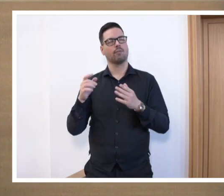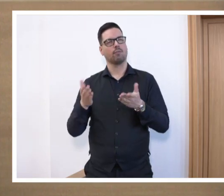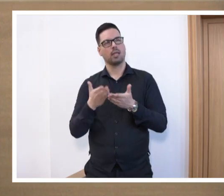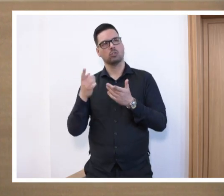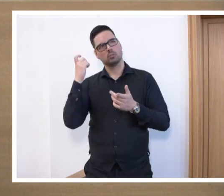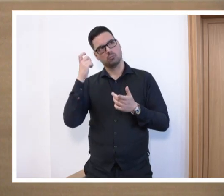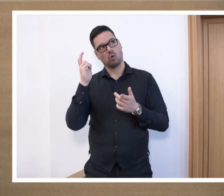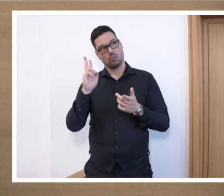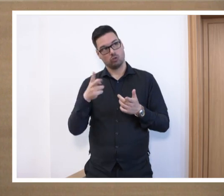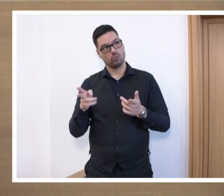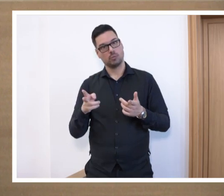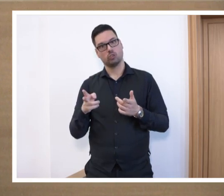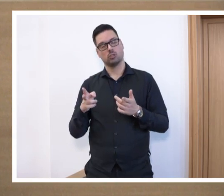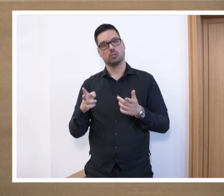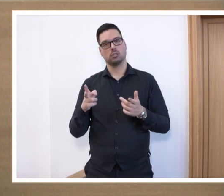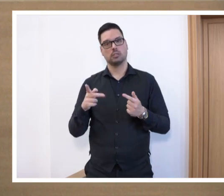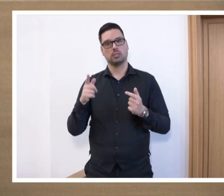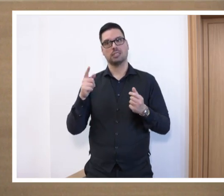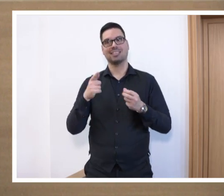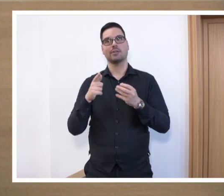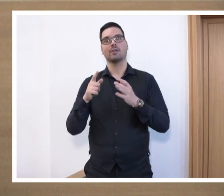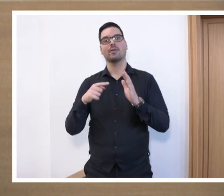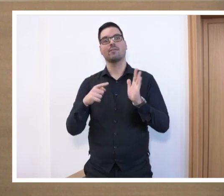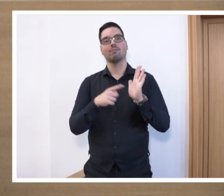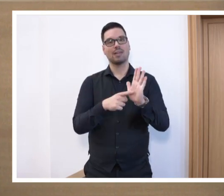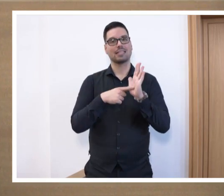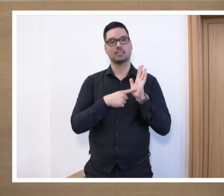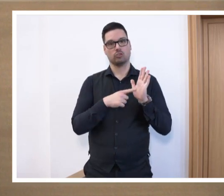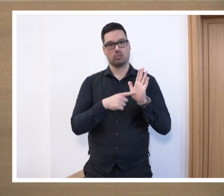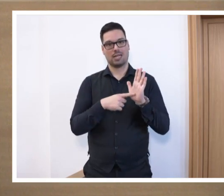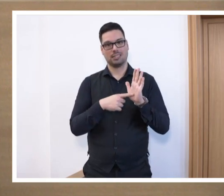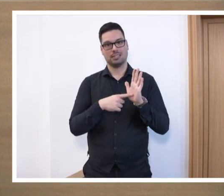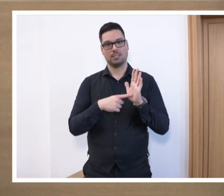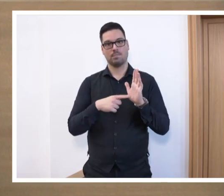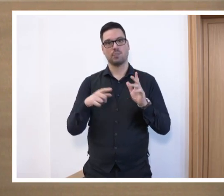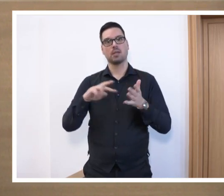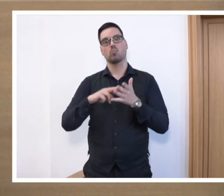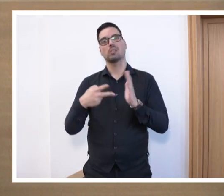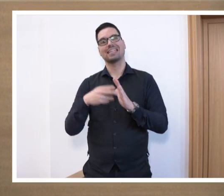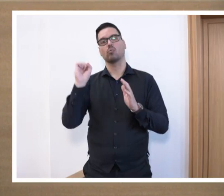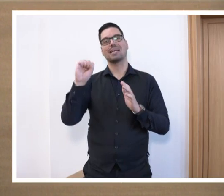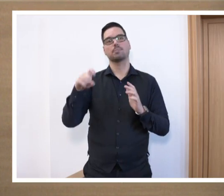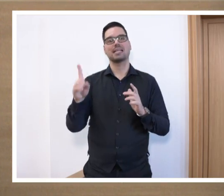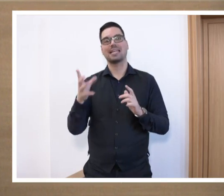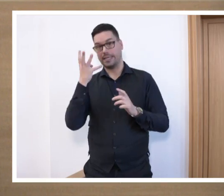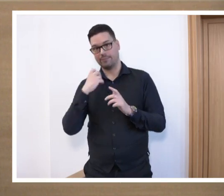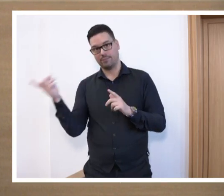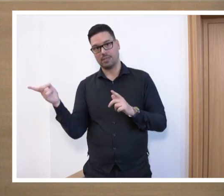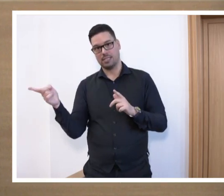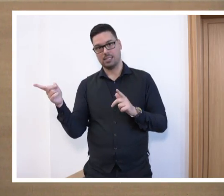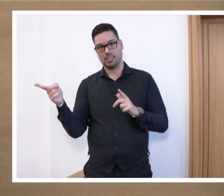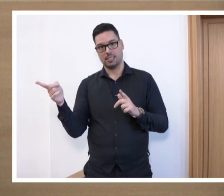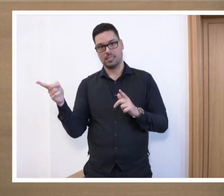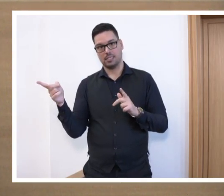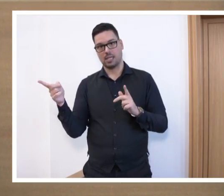hoffentlich stimmt das auch nicht, dass dann in Wirklichkeit die Politik, die die SPD treiben möchte, aber entweder keine Courage